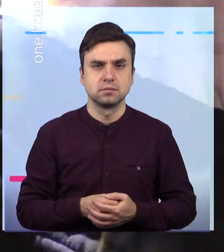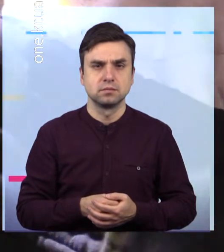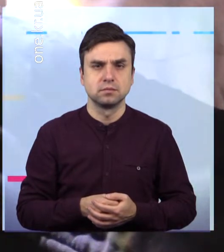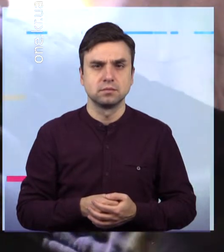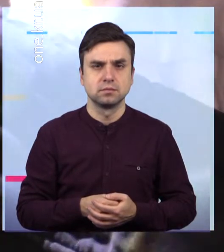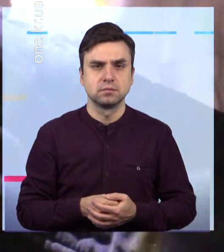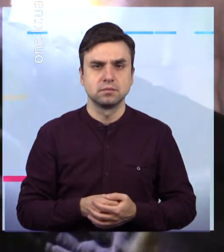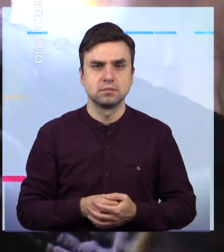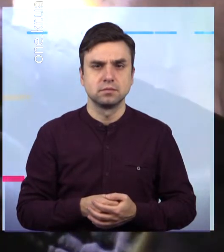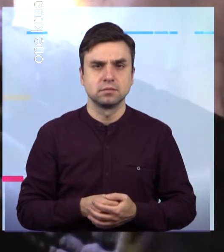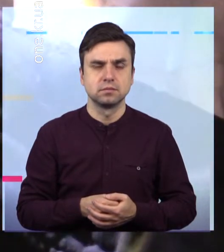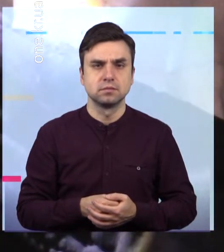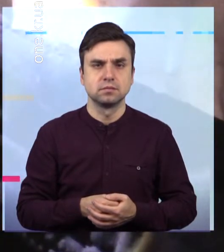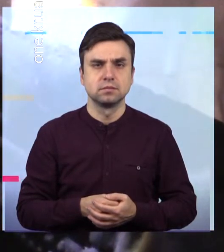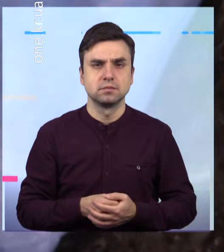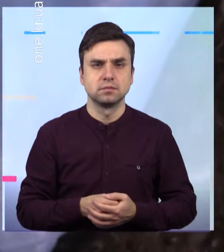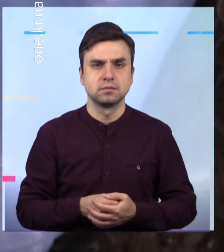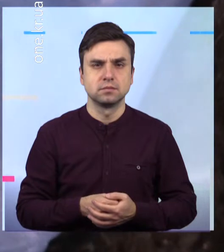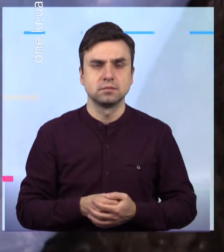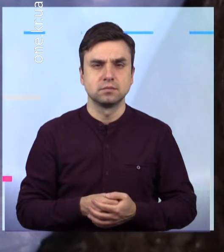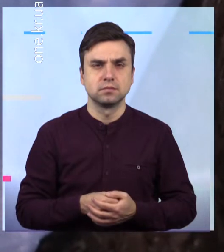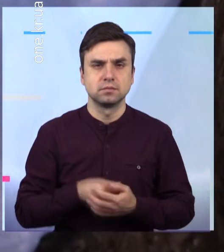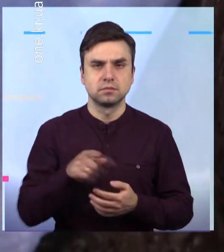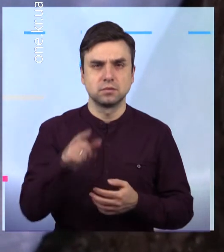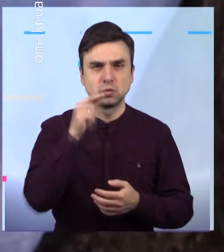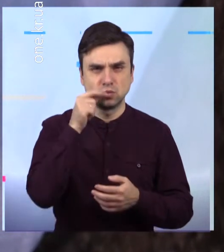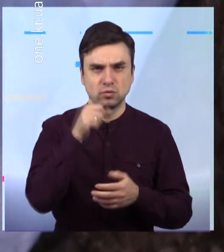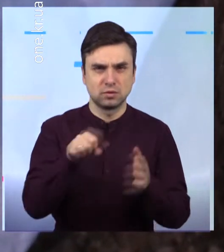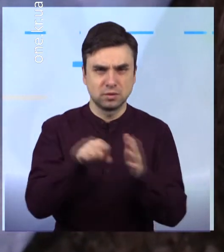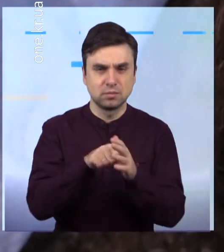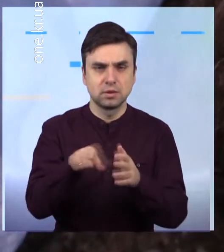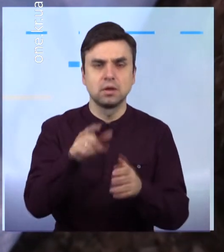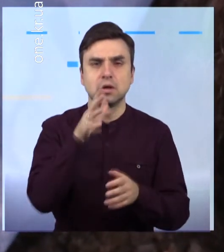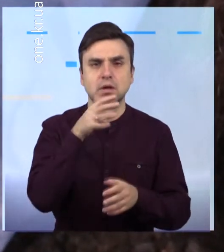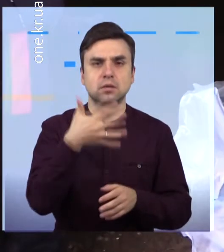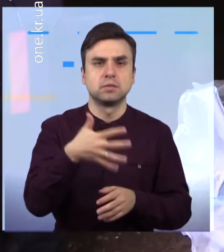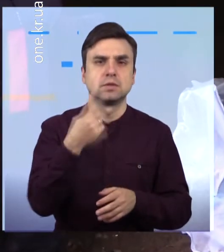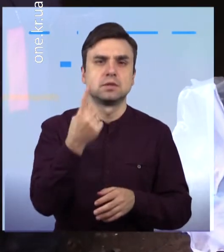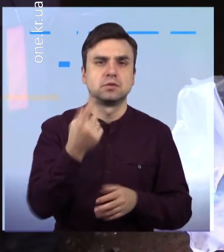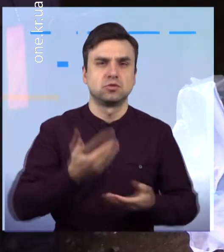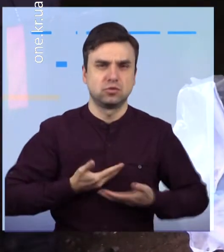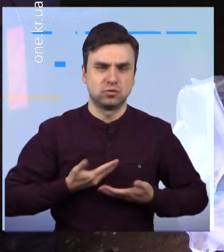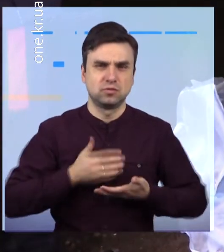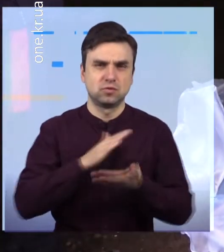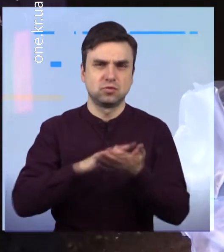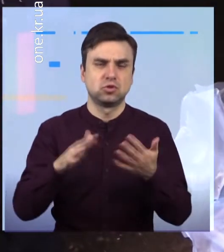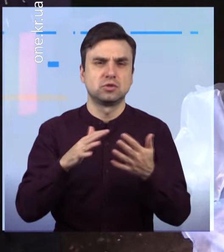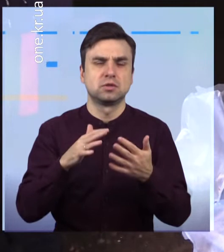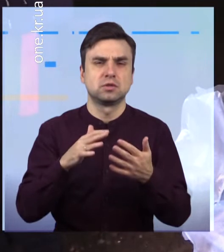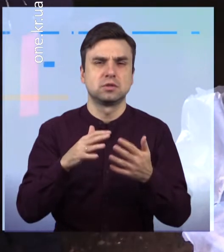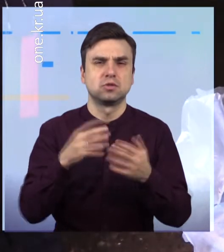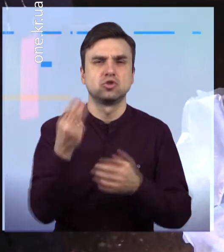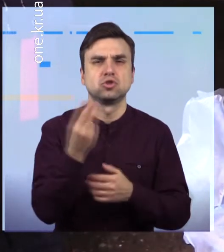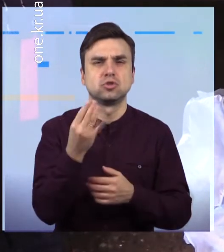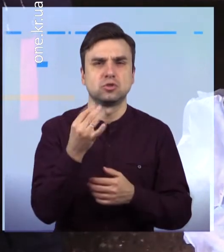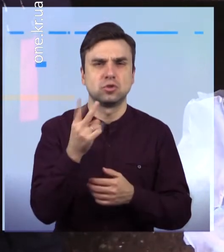Захиблим виявився 51-річний мешканець села Широке, жив з батьком, останнім часом був безробітним Його родичі